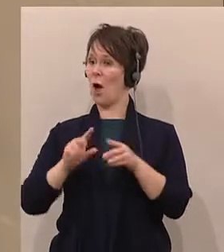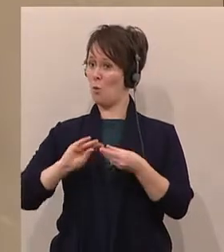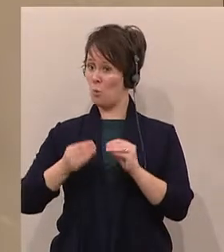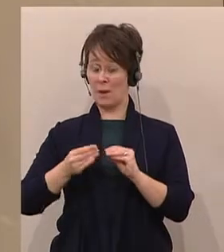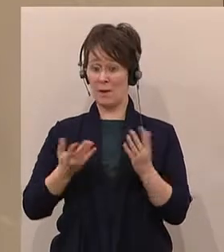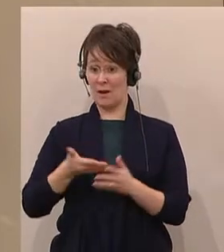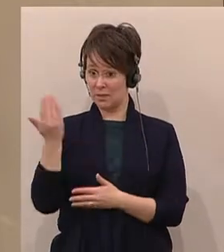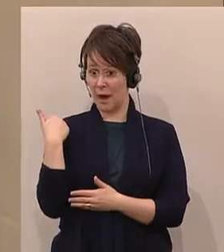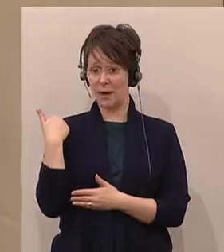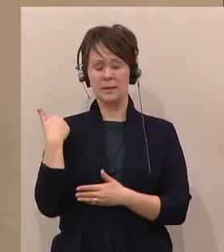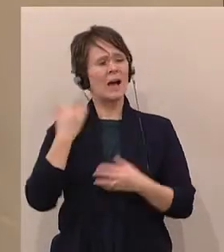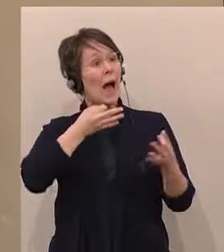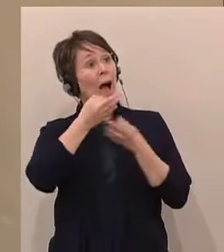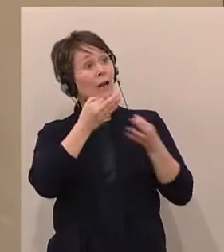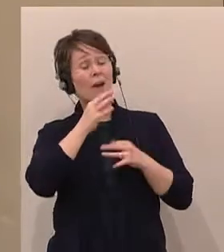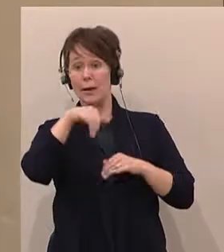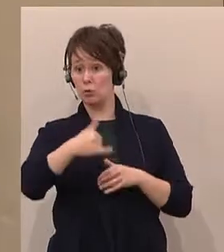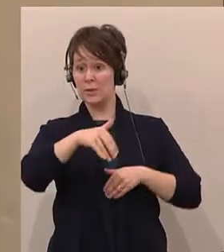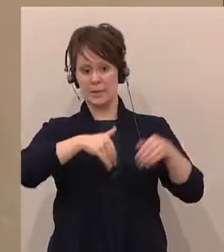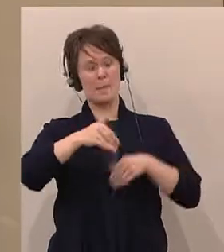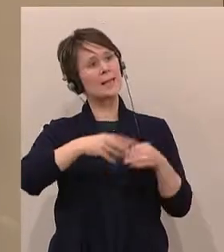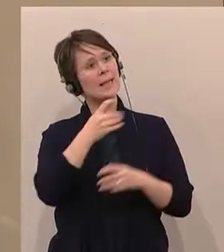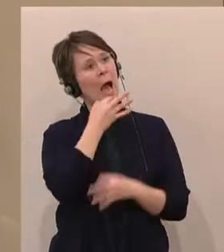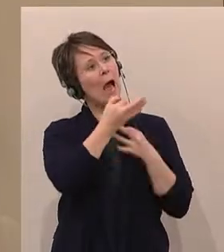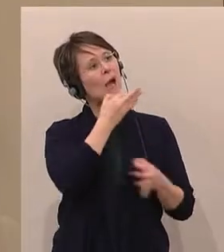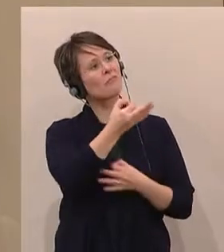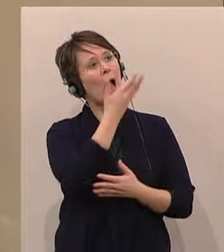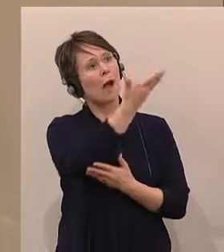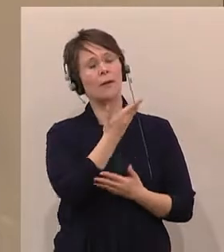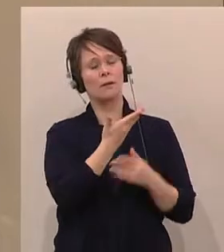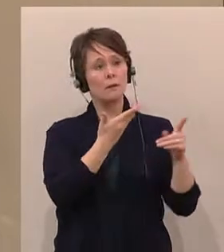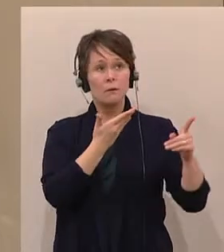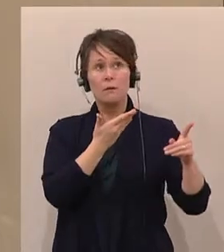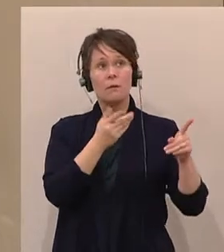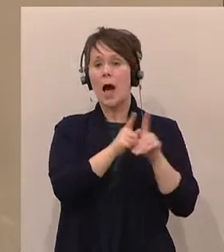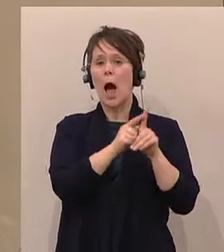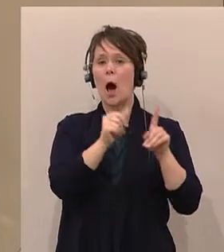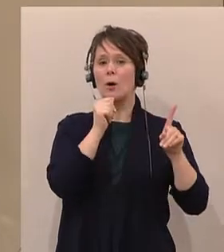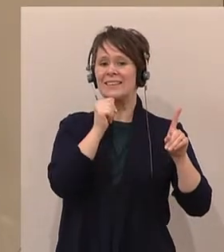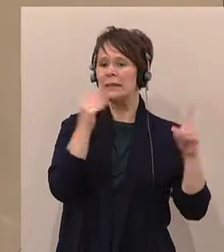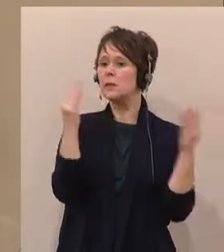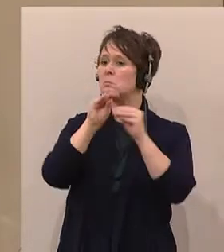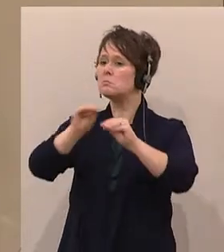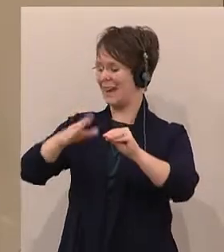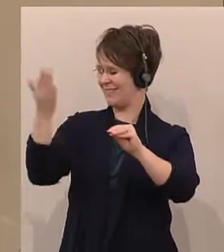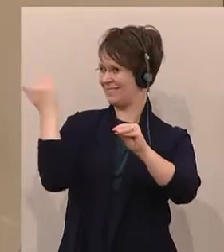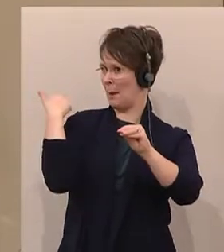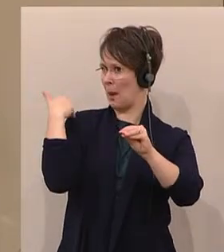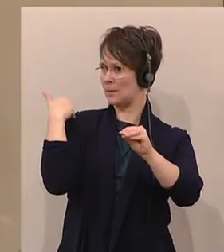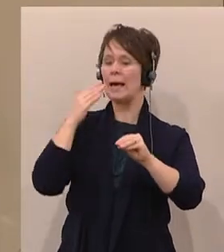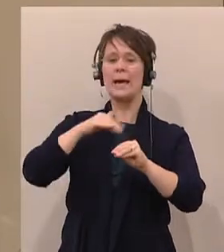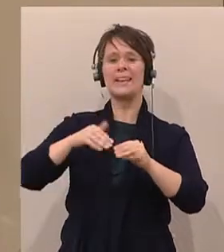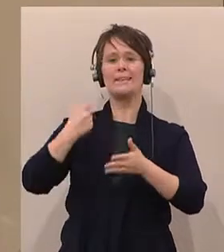Justizminister uns nicht einmal mitgeteilt wurde, wie setzt sich diese Kinderkostenanalyse von anno dazu mal zusammen.